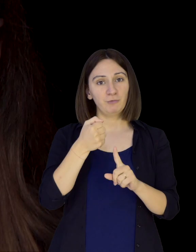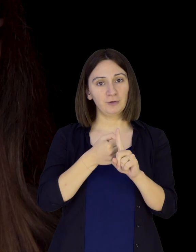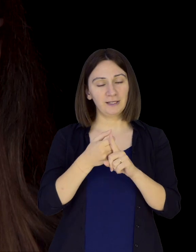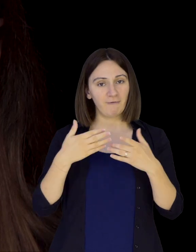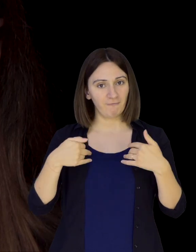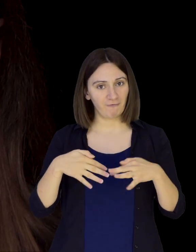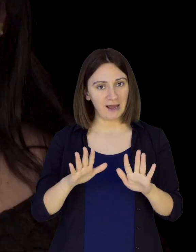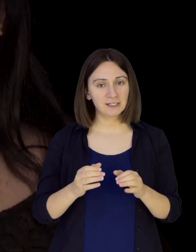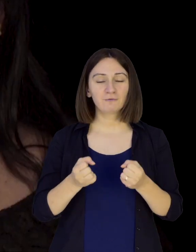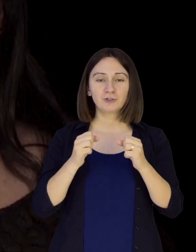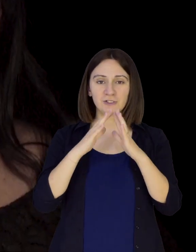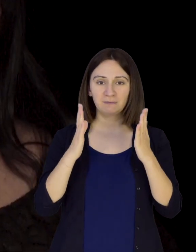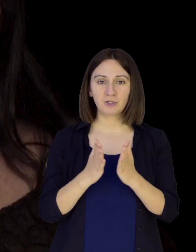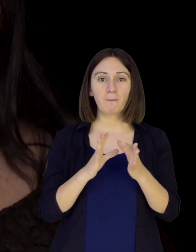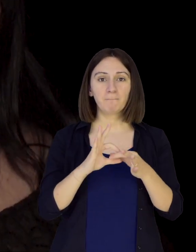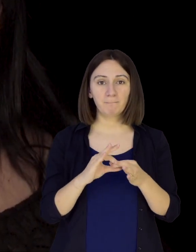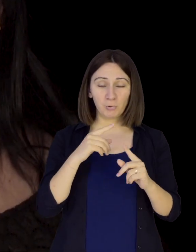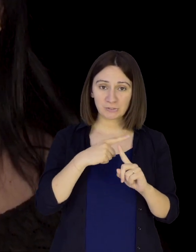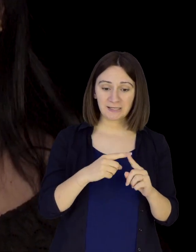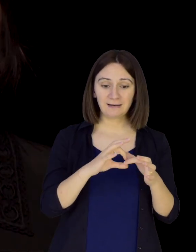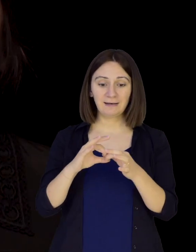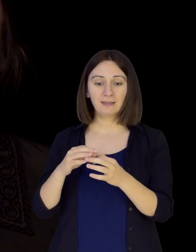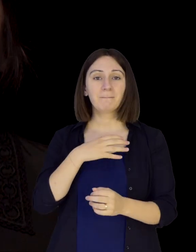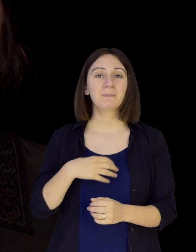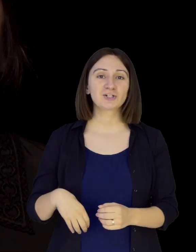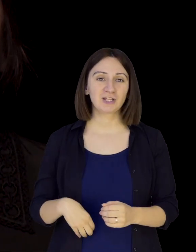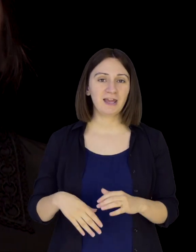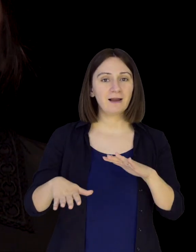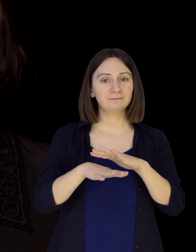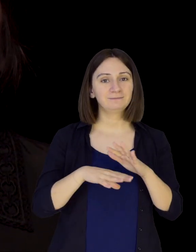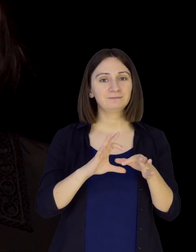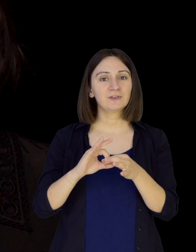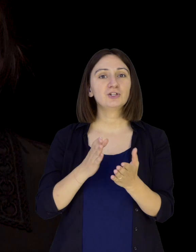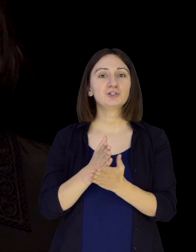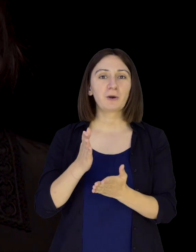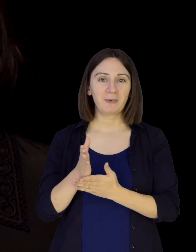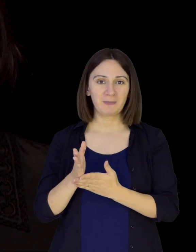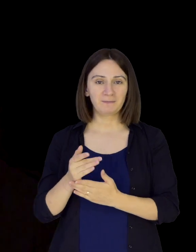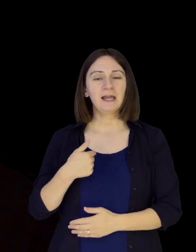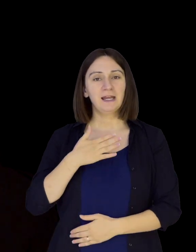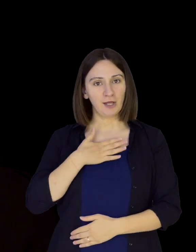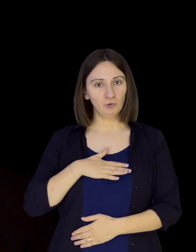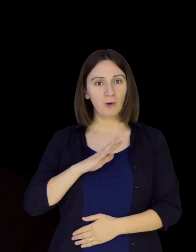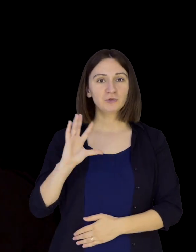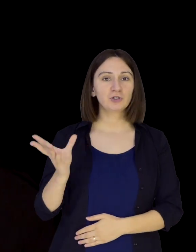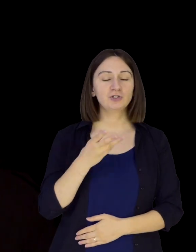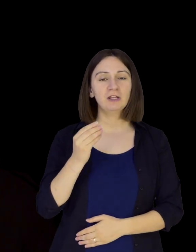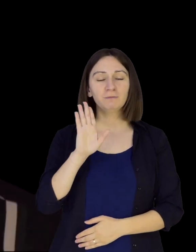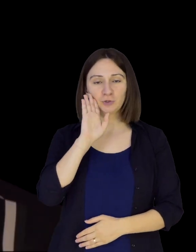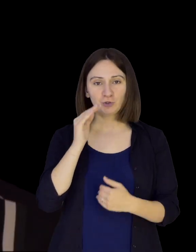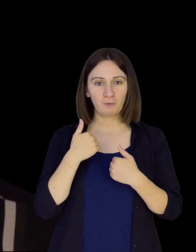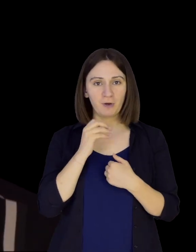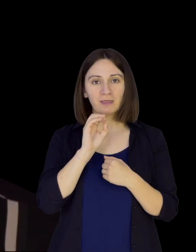pështetje rygjore falas, si dhe bashkëpunon me bashkit për politika dhe bugjetimit gjinor në nivel lokal. Duam të nëndëgjohet